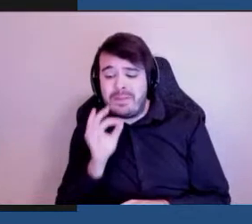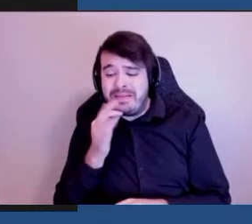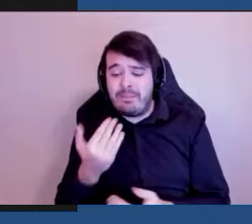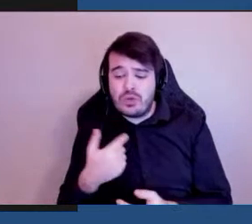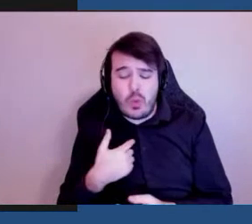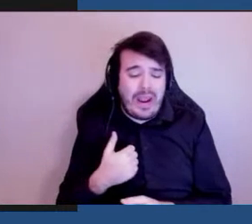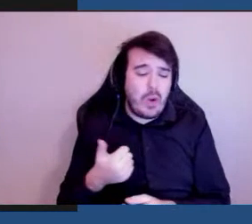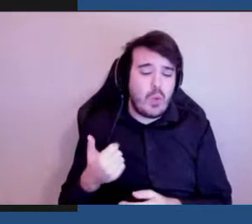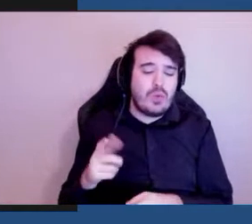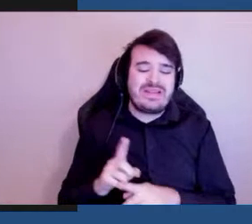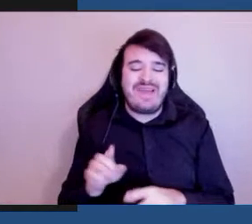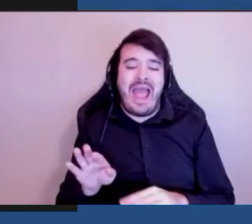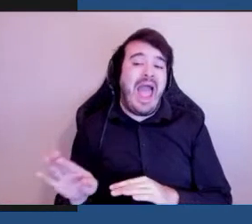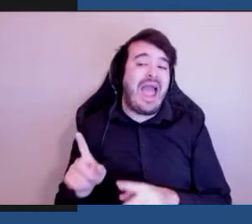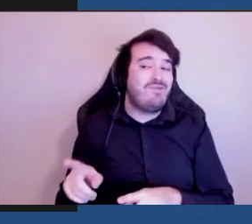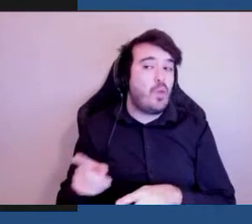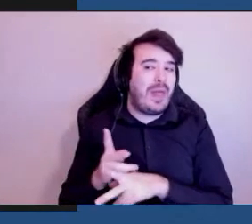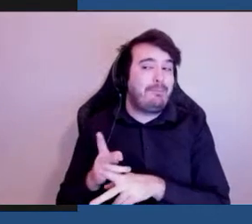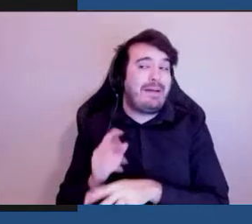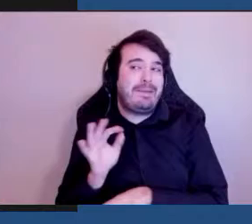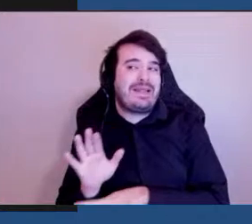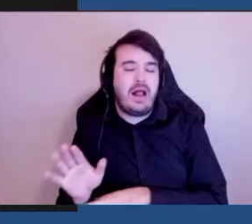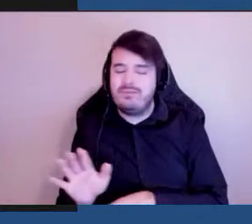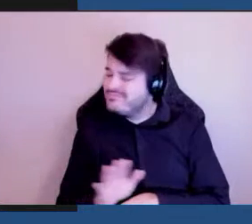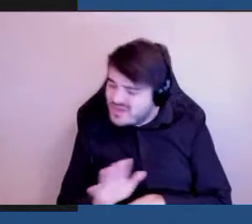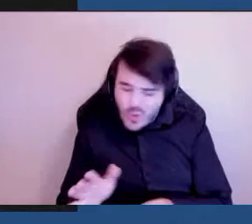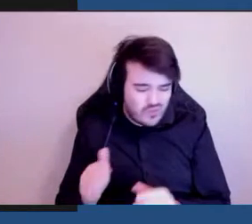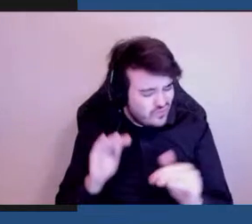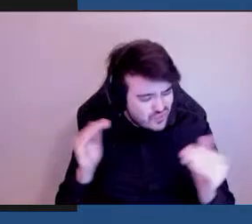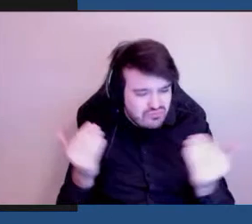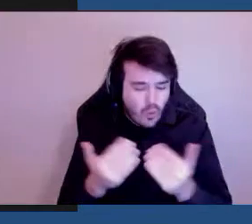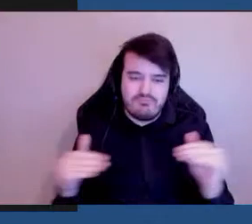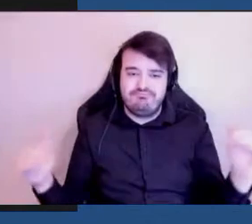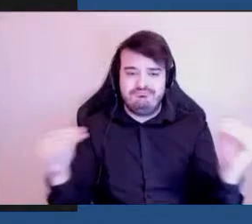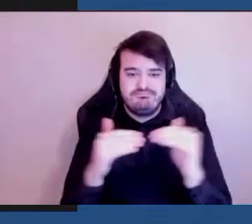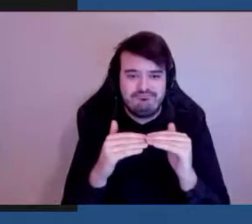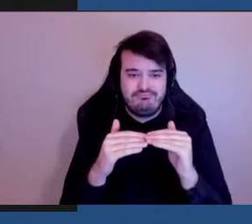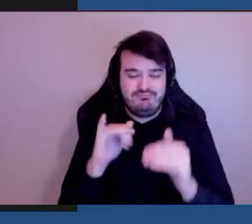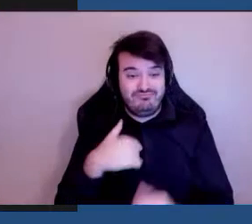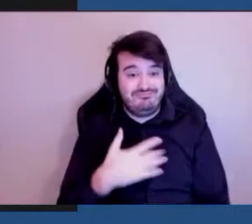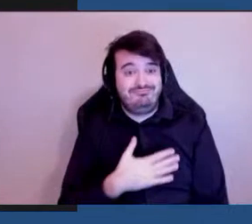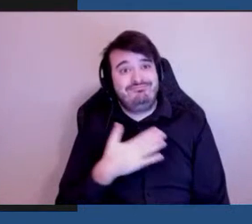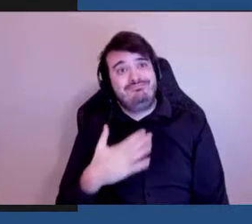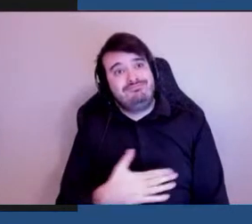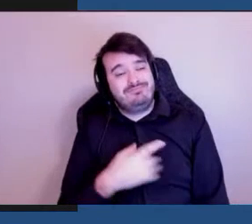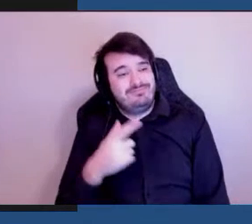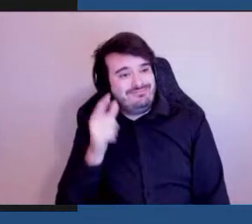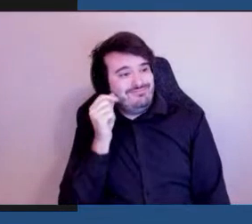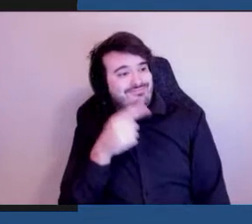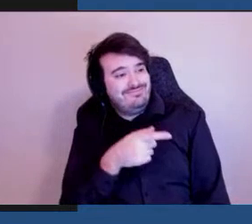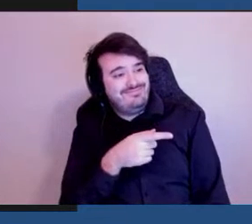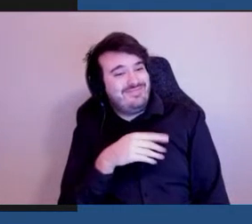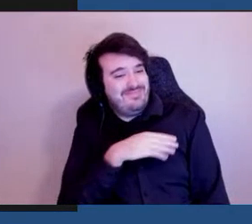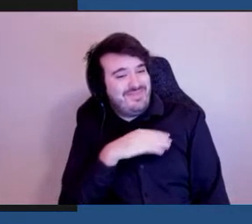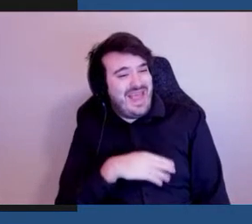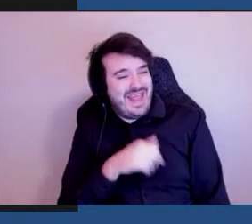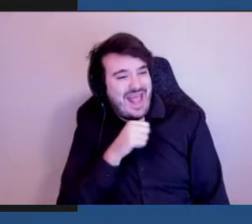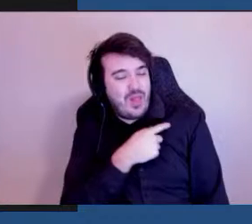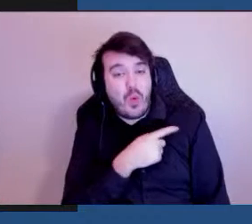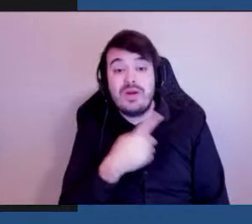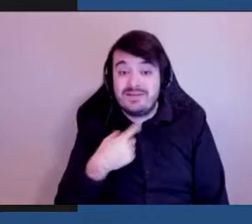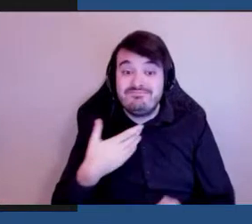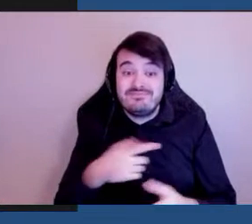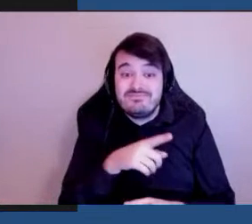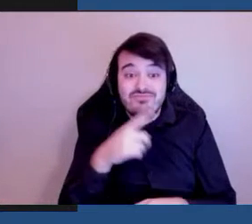traitements spéciales. Alors, j'étais très heureuse d'entendre le maire dire tout à l'heure que pour ceux qui sont maintenant